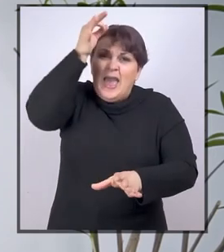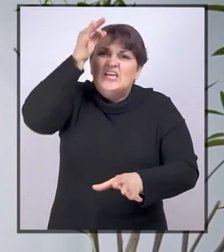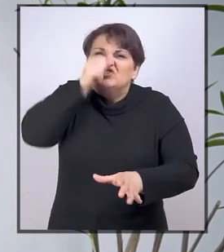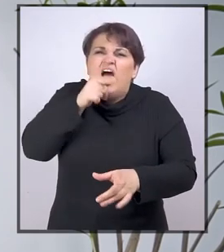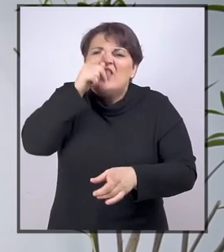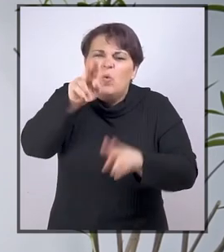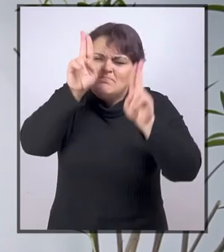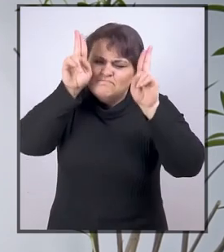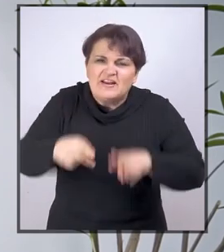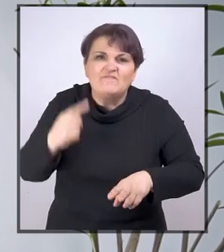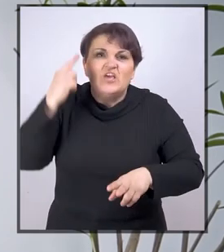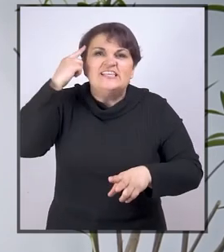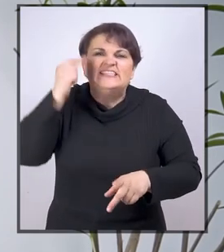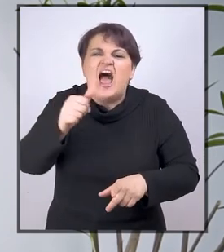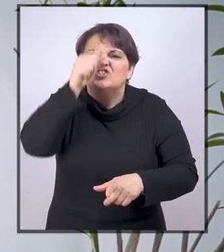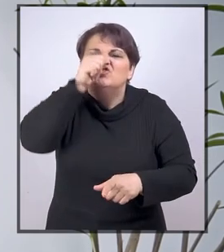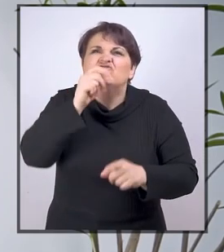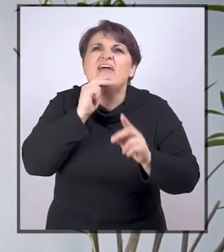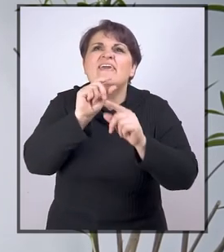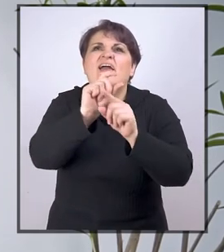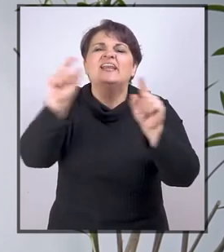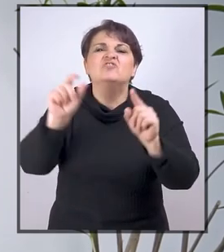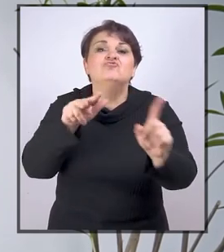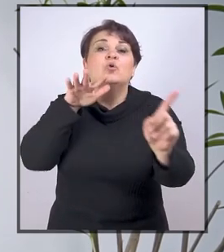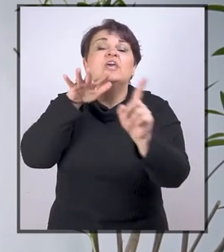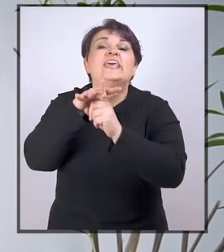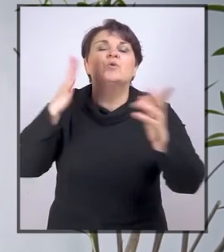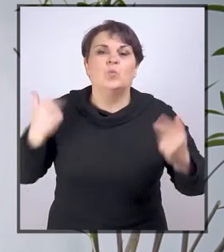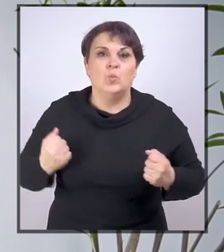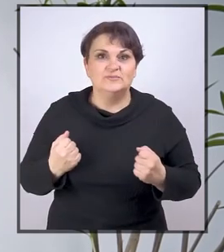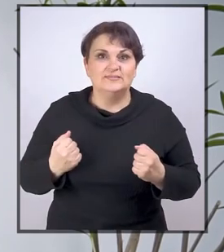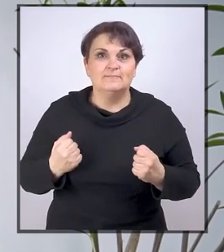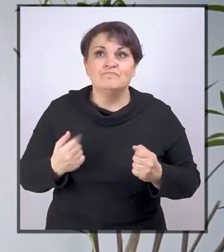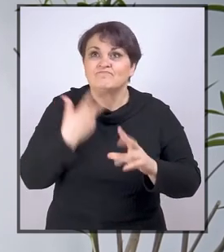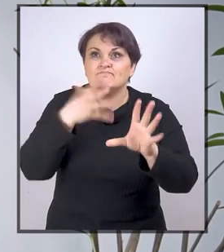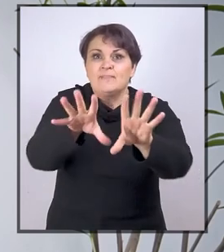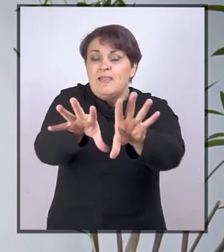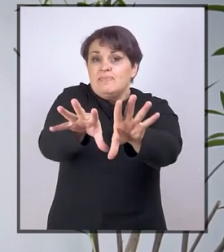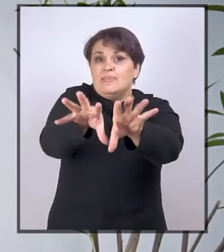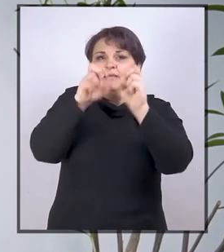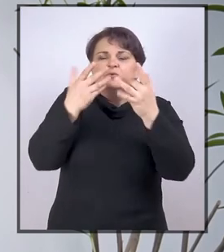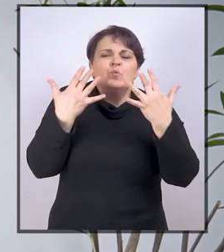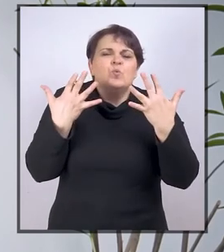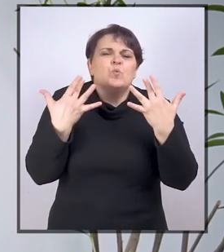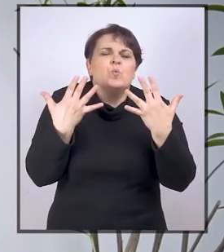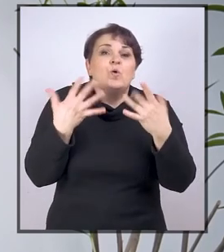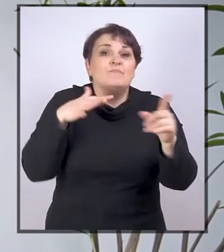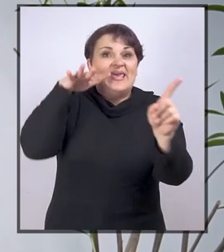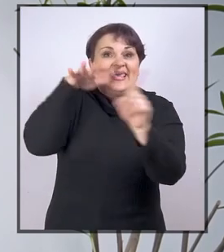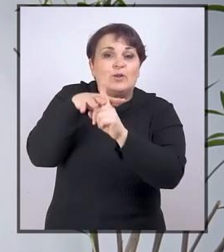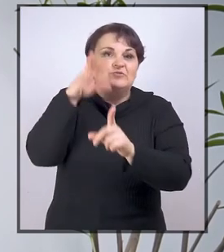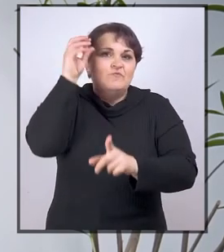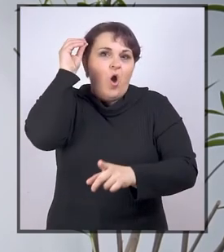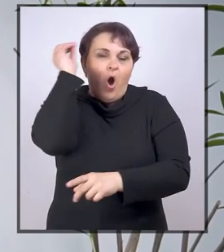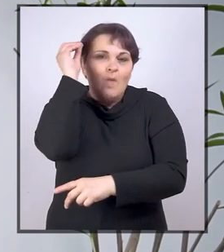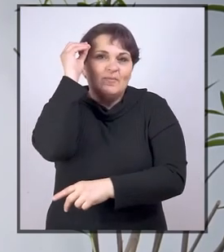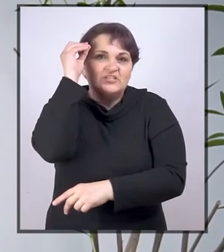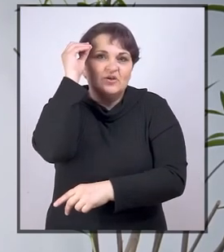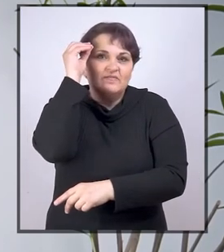značenje inkluzije, da ne shvataju koliko je inkluzivno